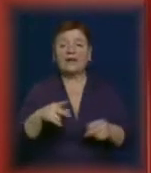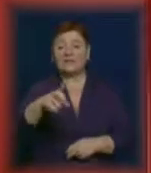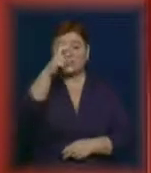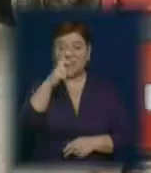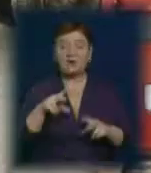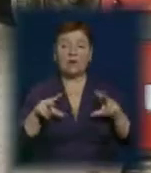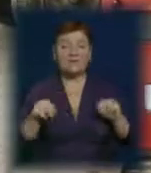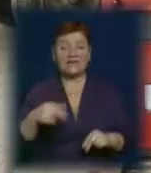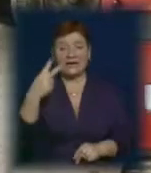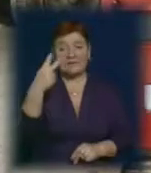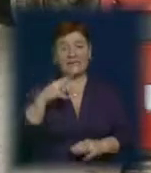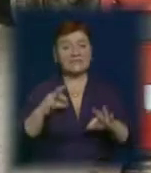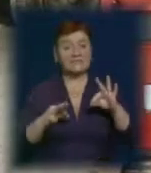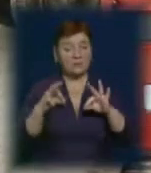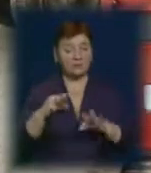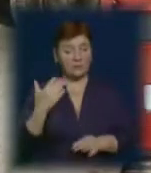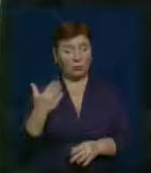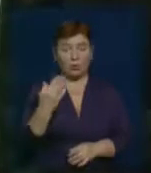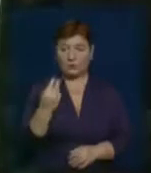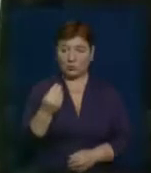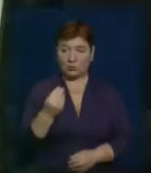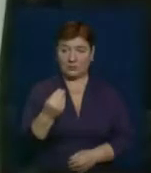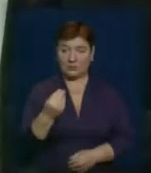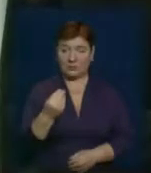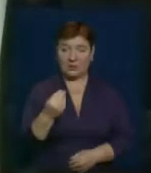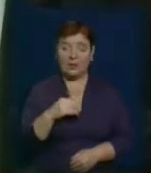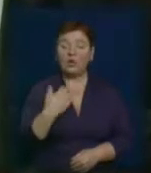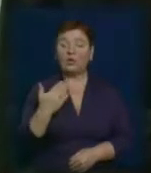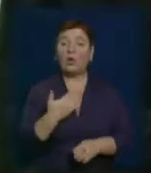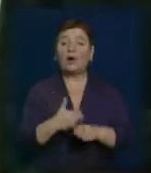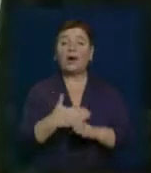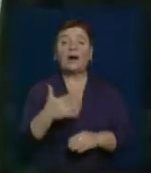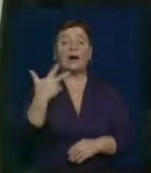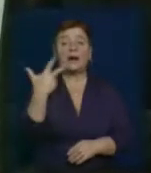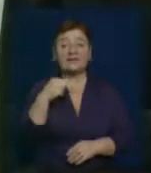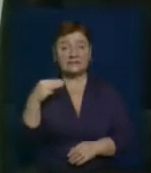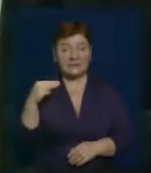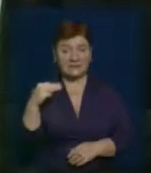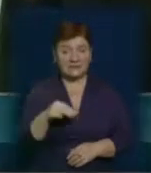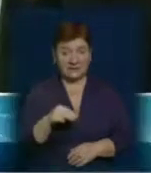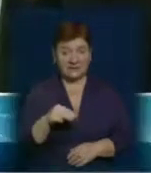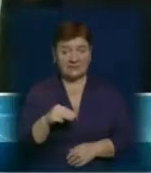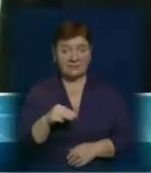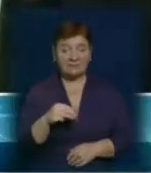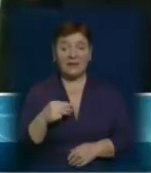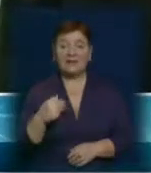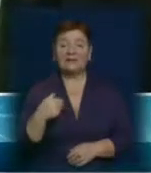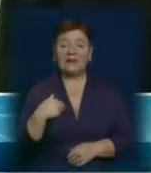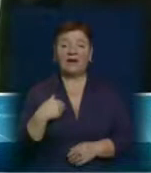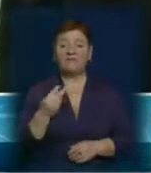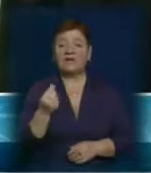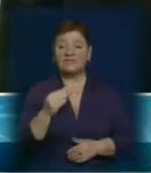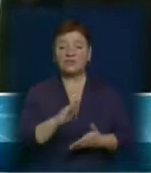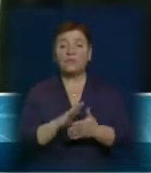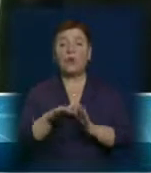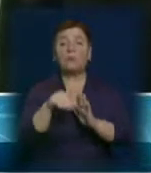відшкодувати 20% його вартості. Максимальна сума кредита – 30 тисяч. Проводиться аналіз фінансового